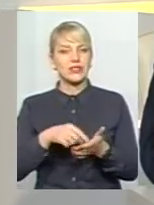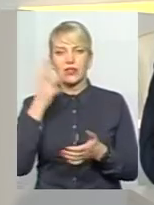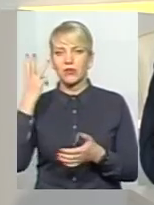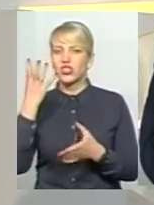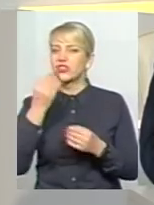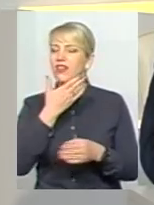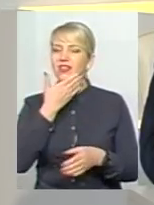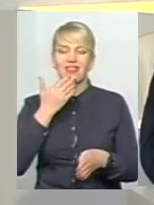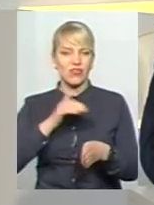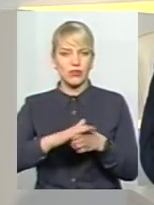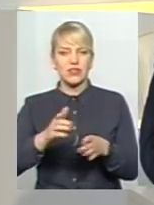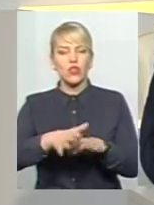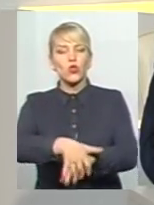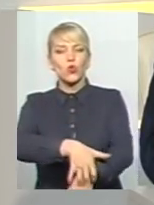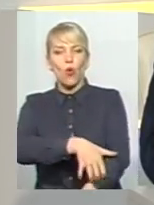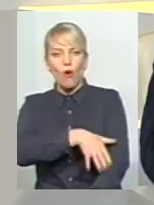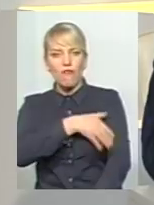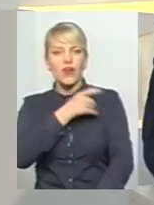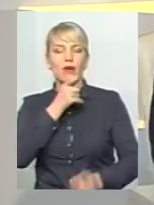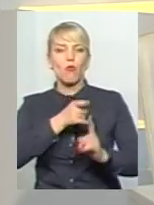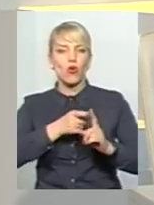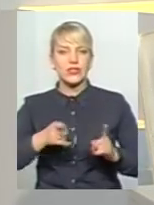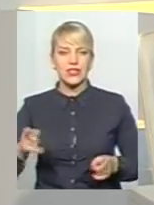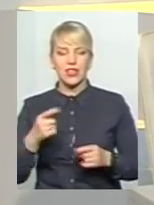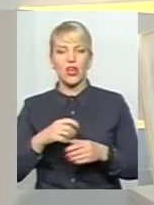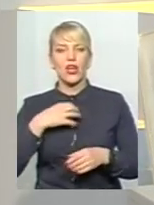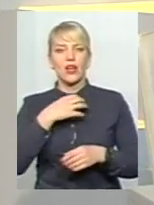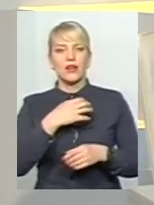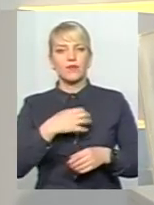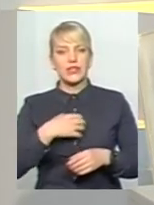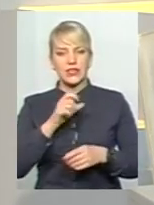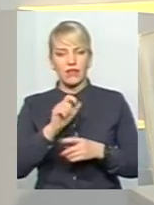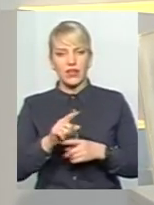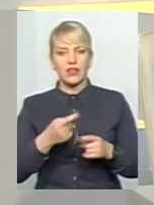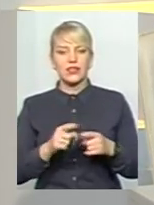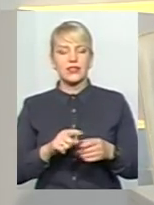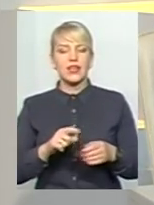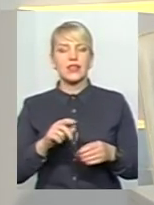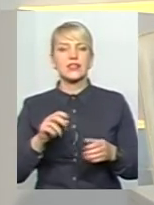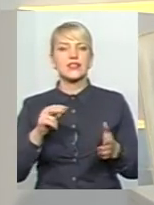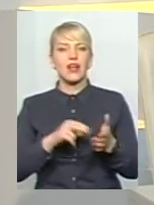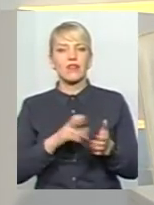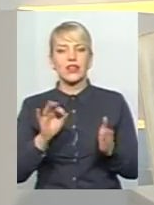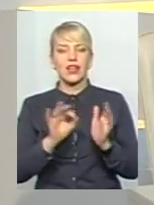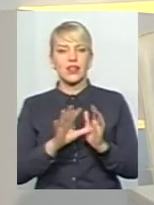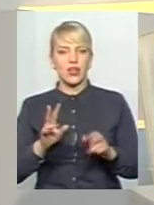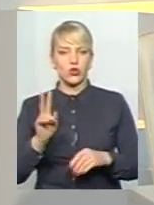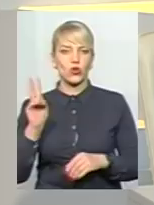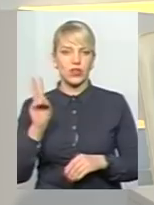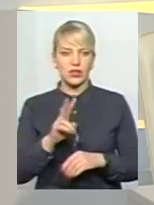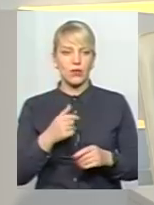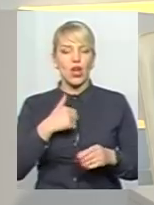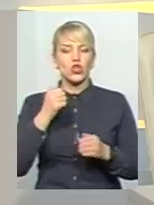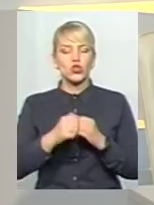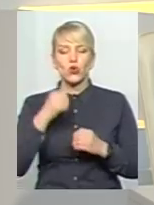процес. Це довгий процес, і головне його завдання – максимальна ставка на електротранспорт, а ми щороку хочемо купувати нові-нові